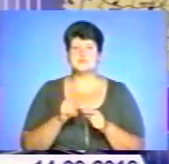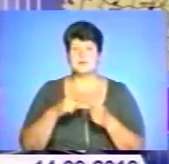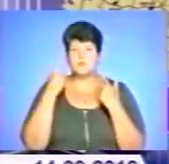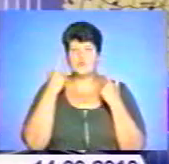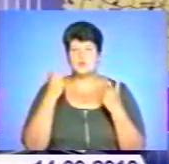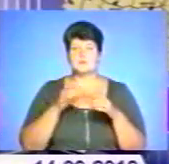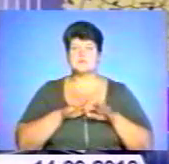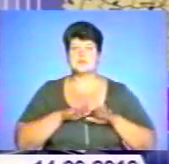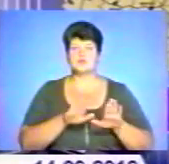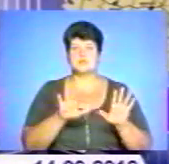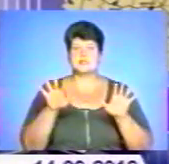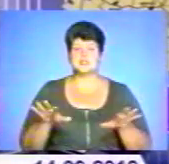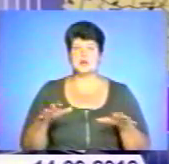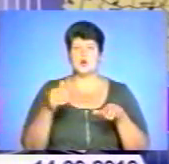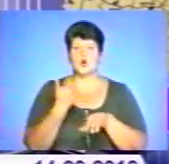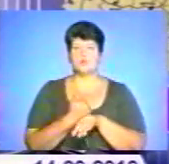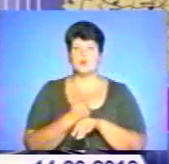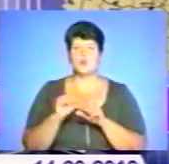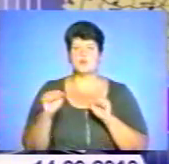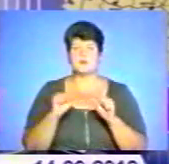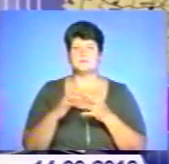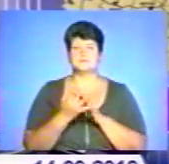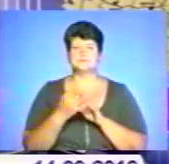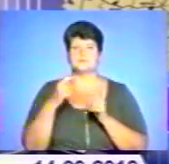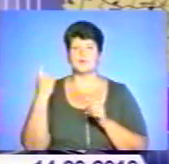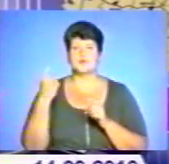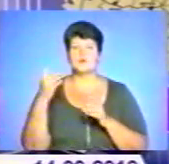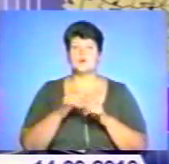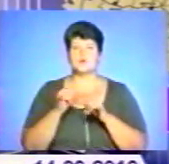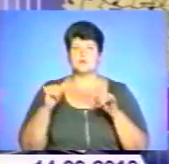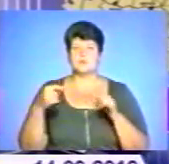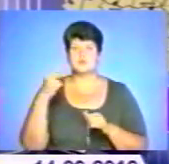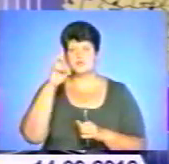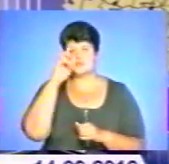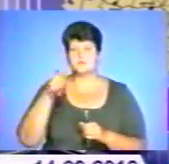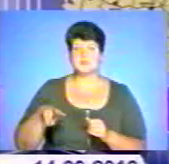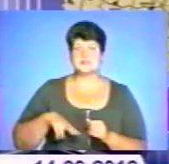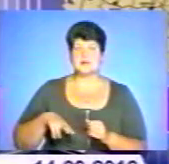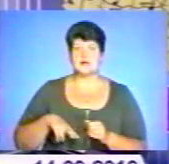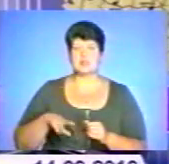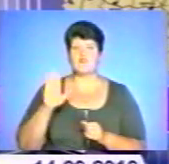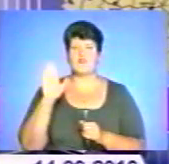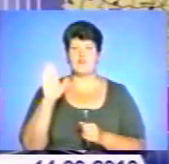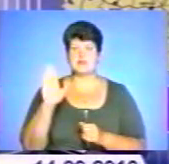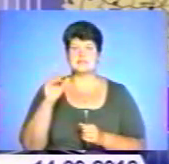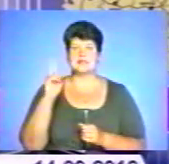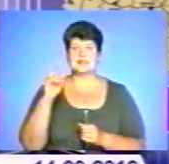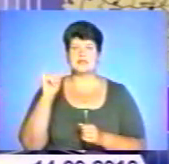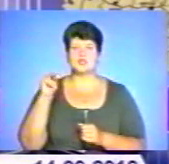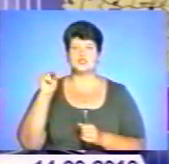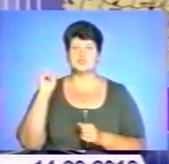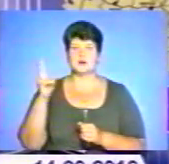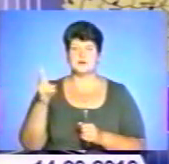заступник начальника головного управління агропромислового розвитку обласної державної адміністрації Василь Кійчак,